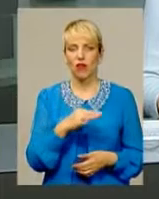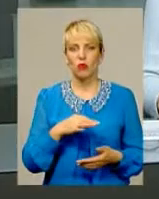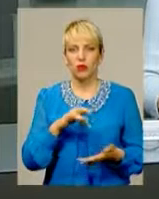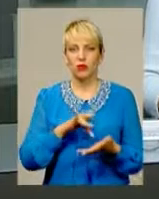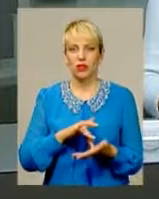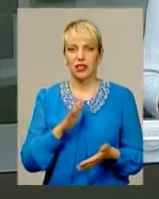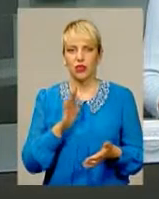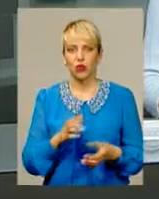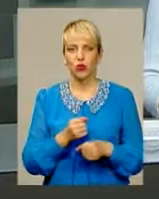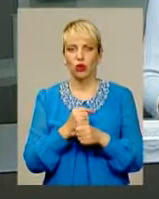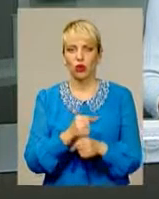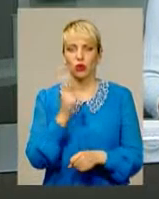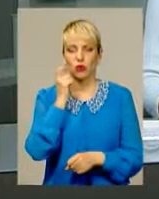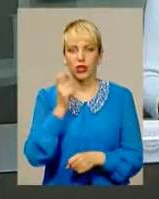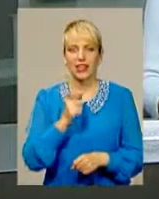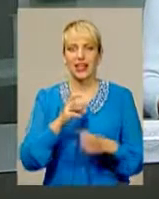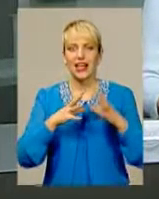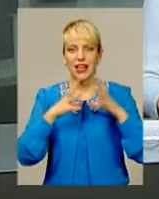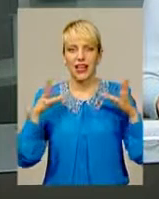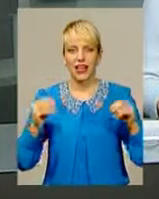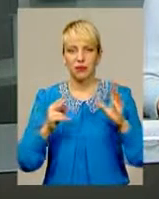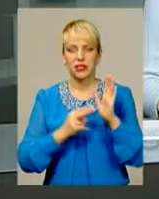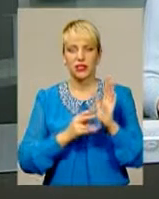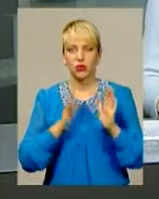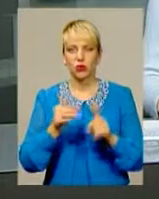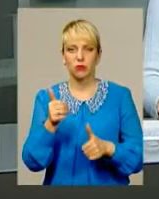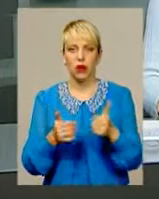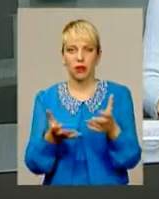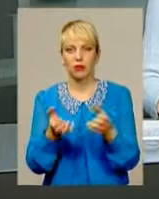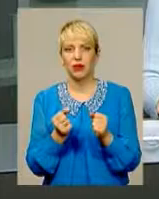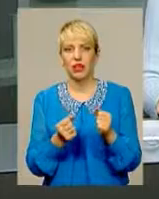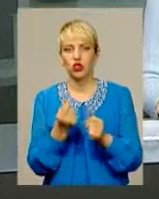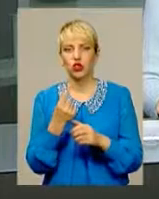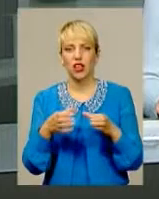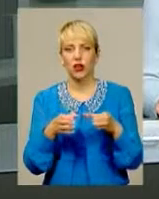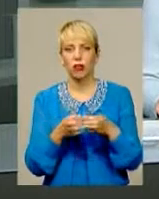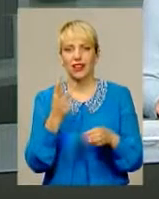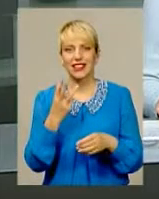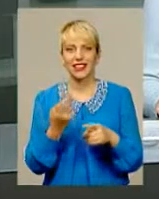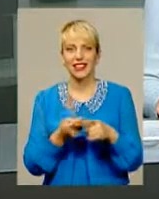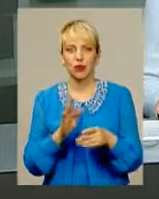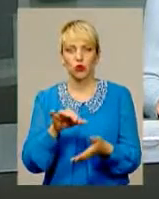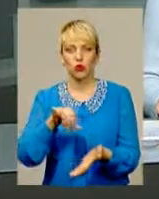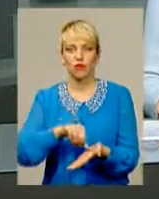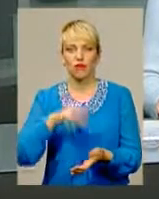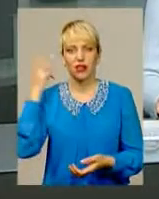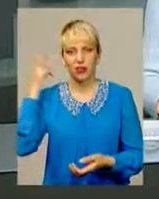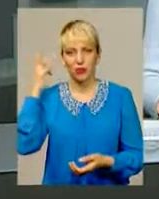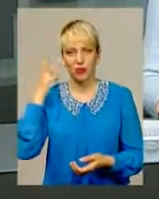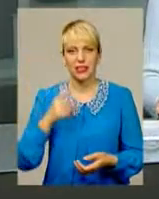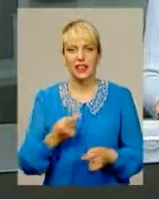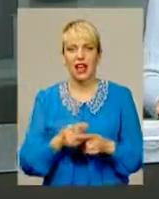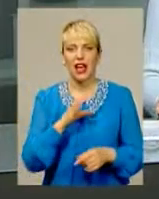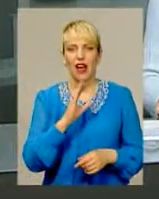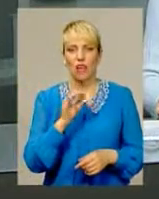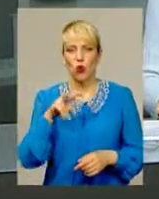відбудеться Кубок України з Регбі-7. У змаганнях візьмуть участь 11 команд, три з яких представлятимуть Хмельницький. Це